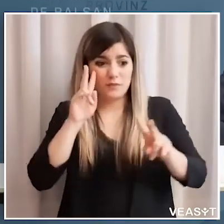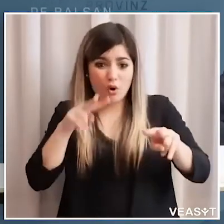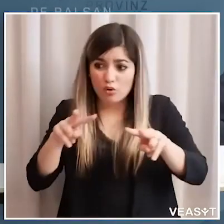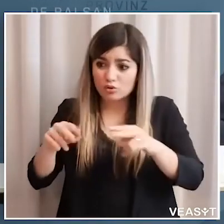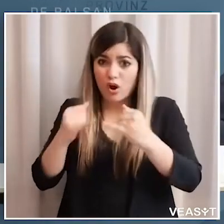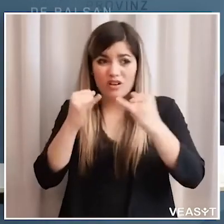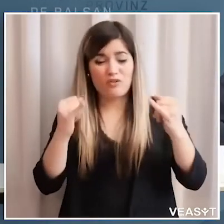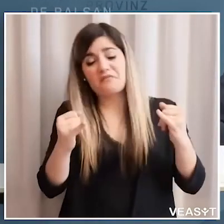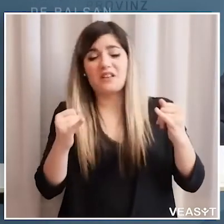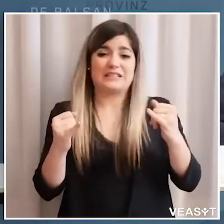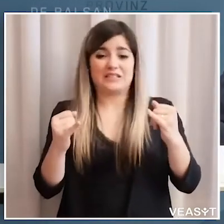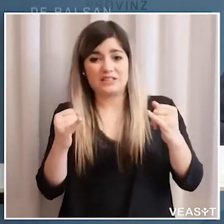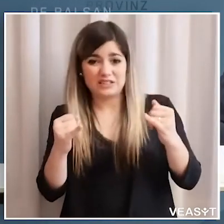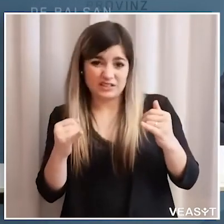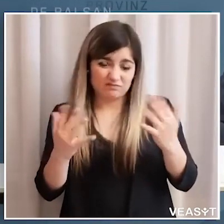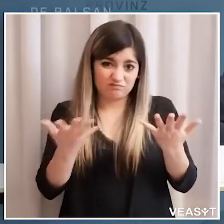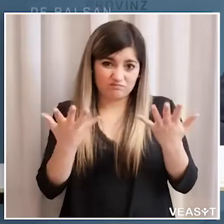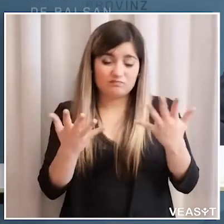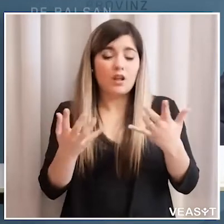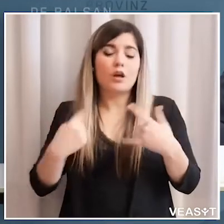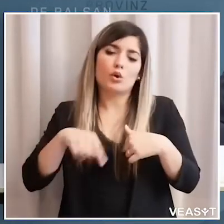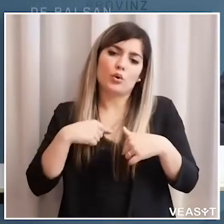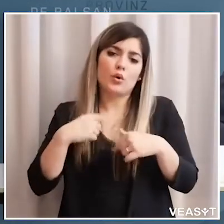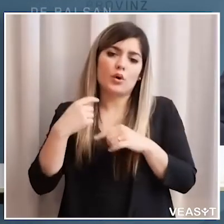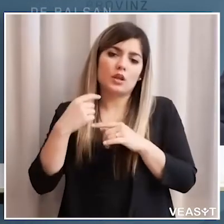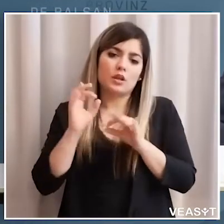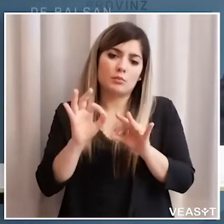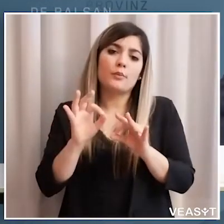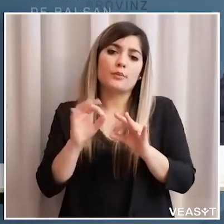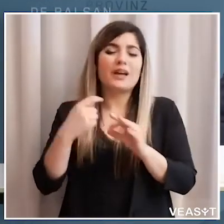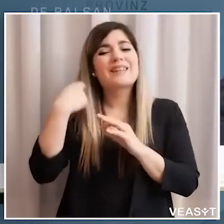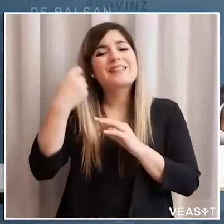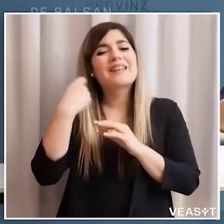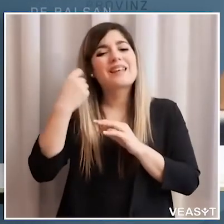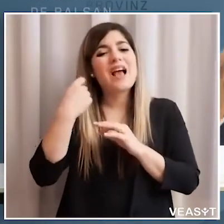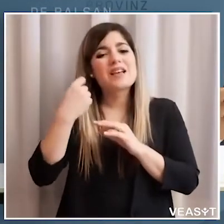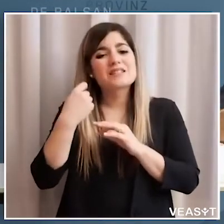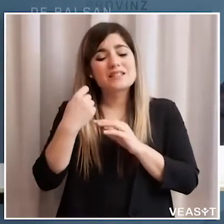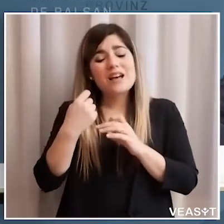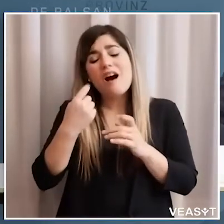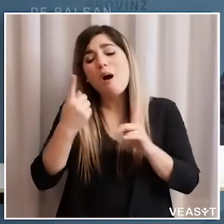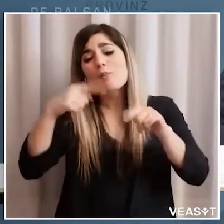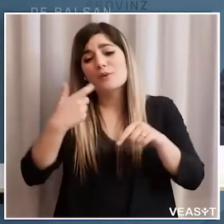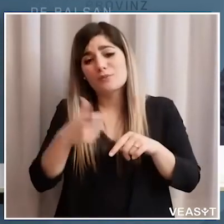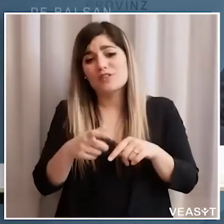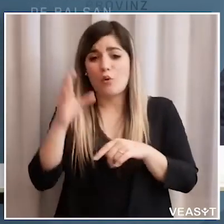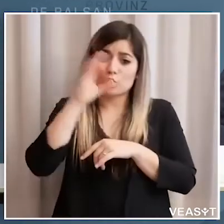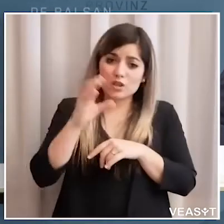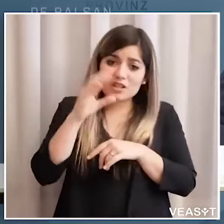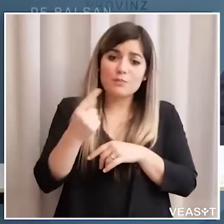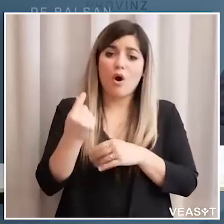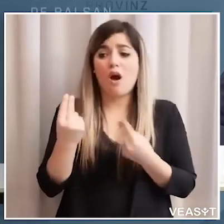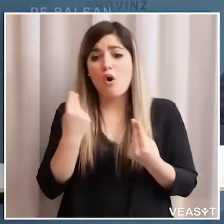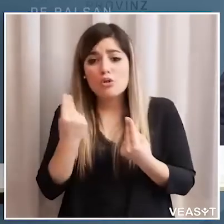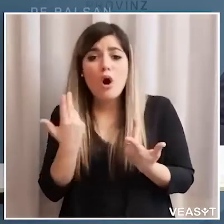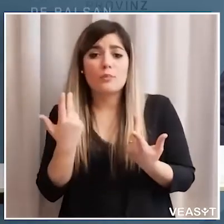avere dei controlli sui confini però al di là di questo ovviamente siamo interessati anche per motivi economici ovviamente per il